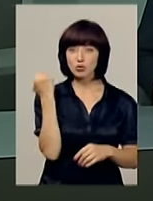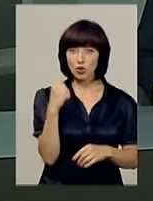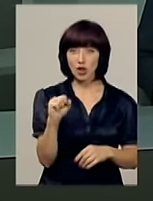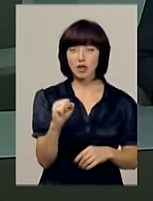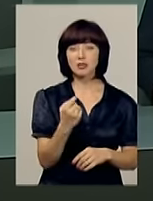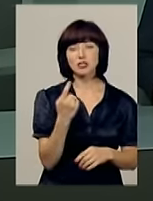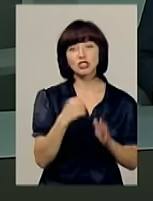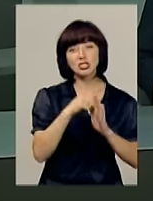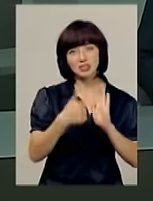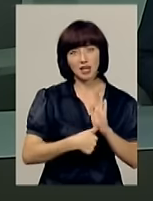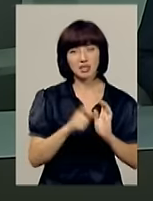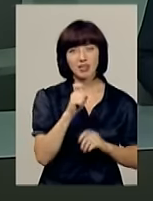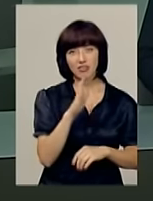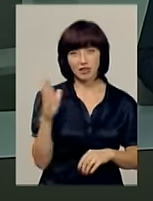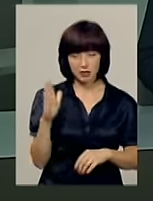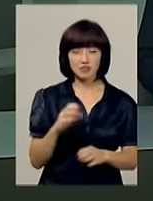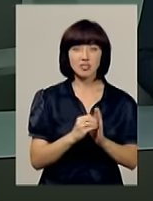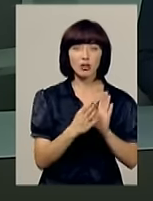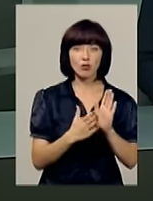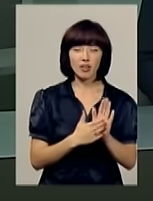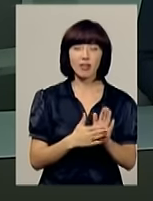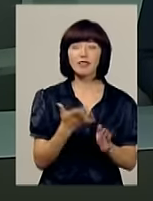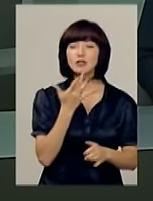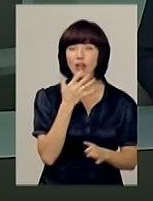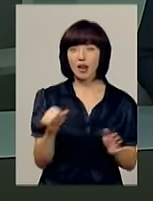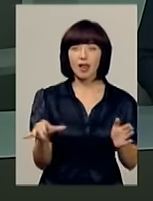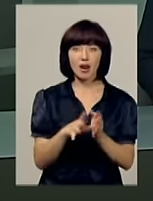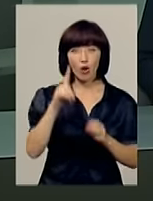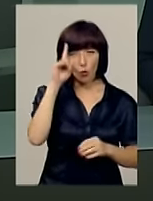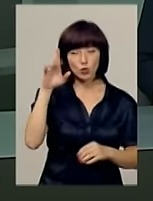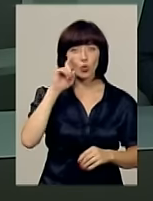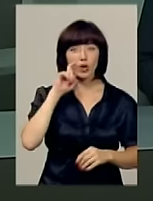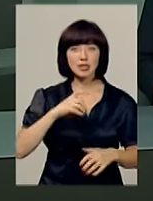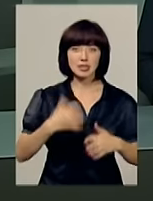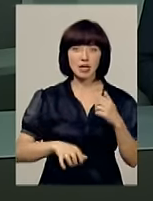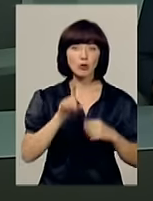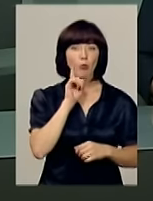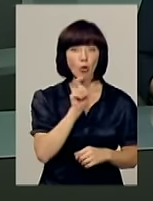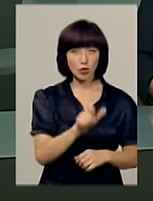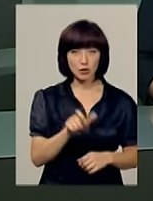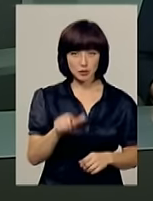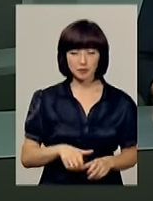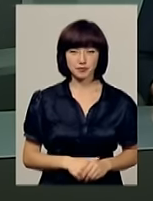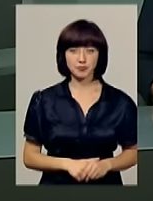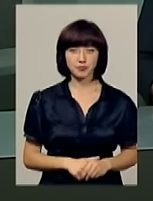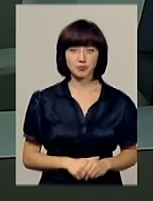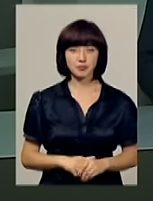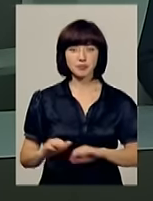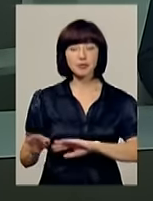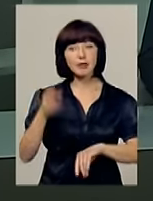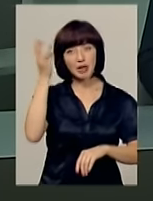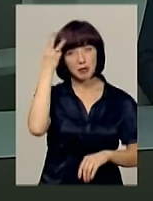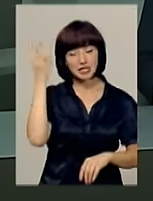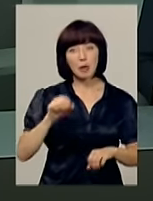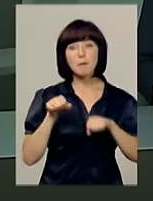менш ніж за 16 хвилин, чим встановила національний рекорд України серед молоді. А хмельницькі